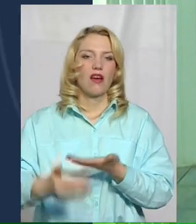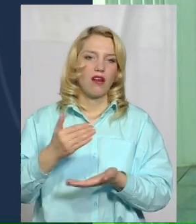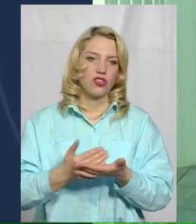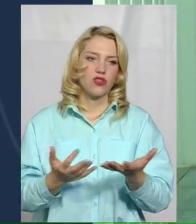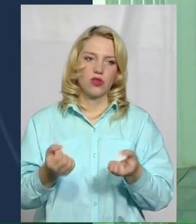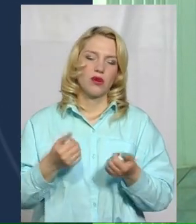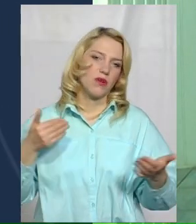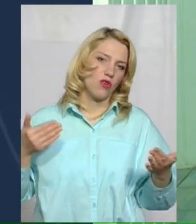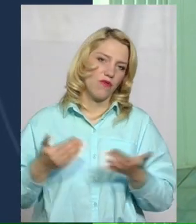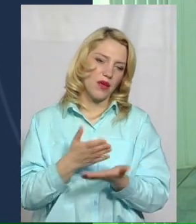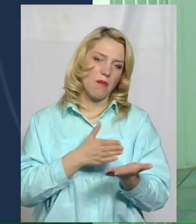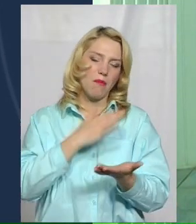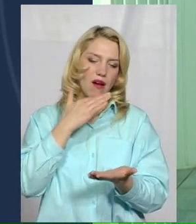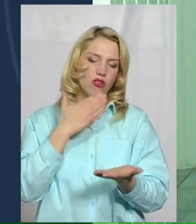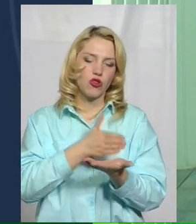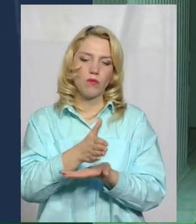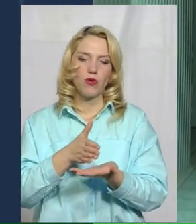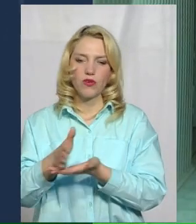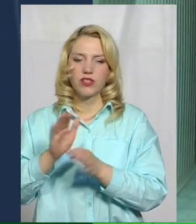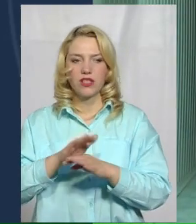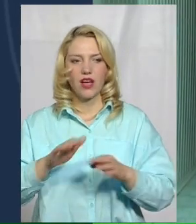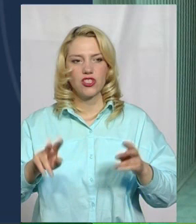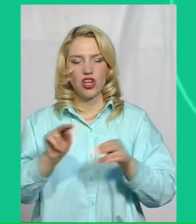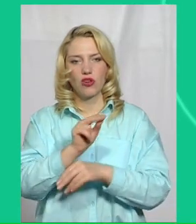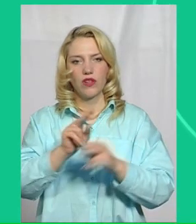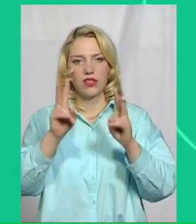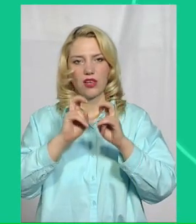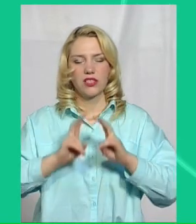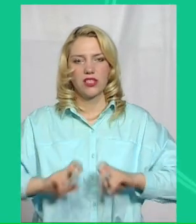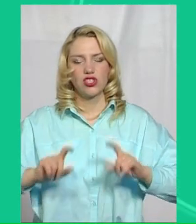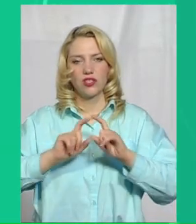новий багатопрофільний дитячий лікувально-діагностичний заклад.